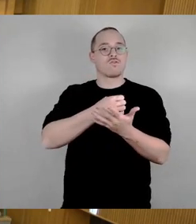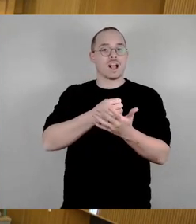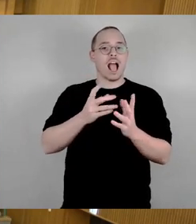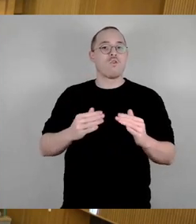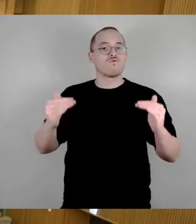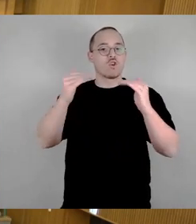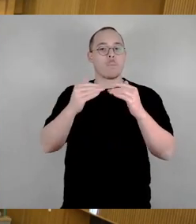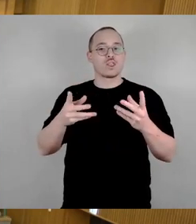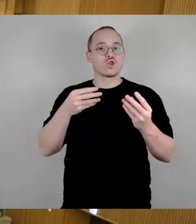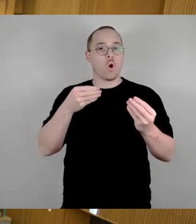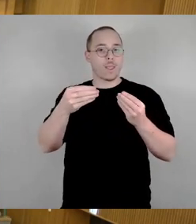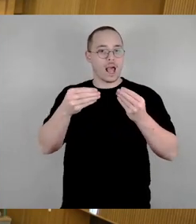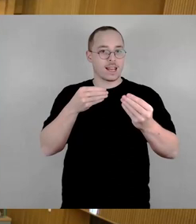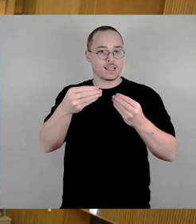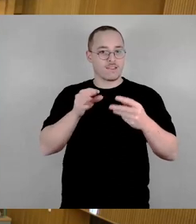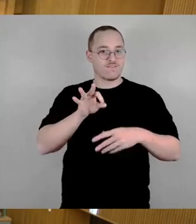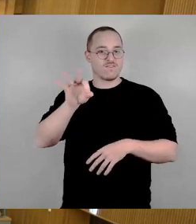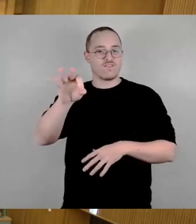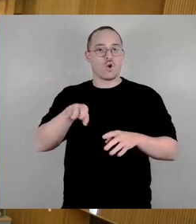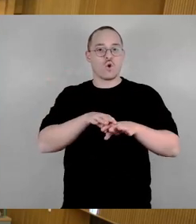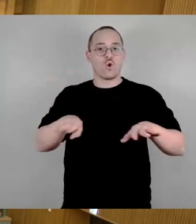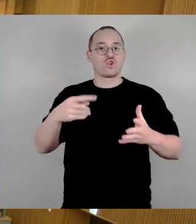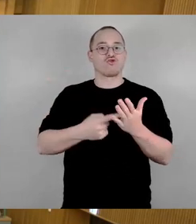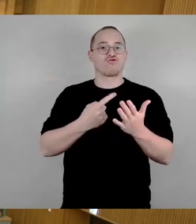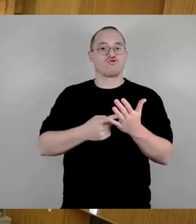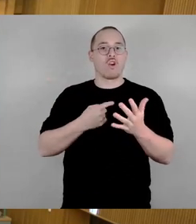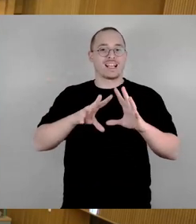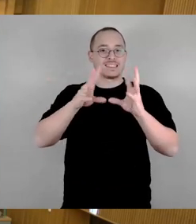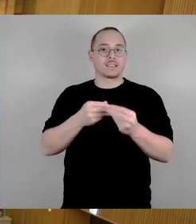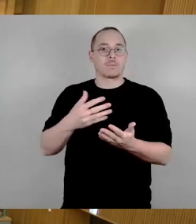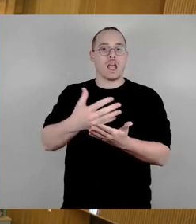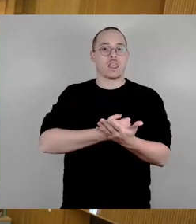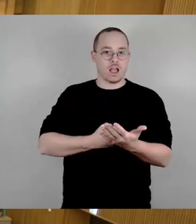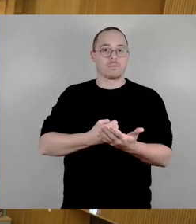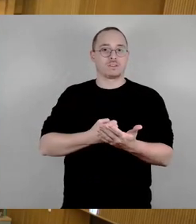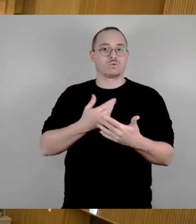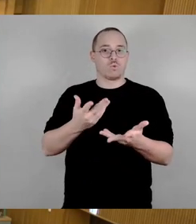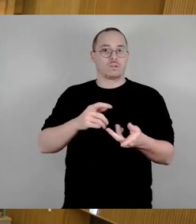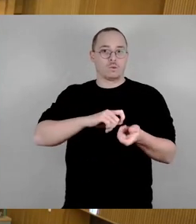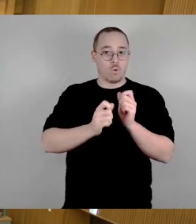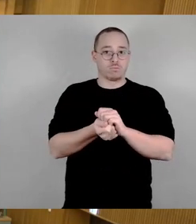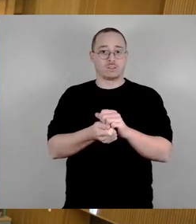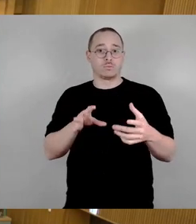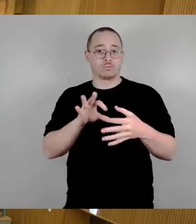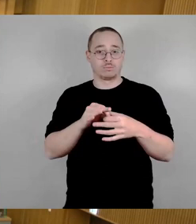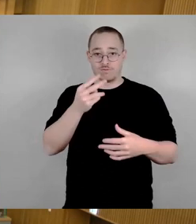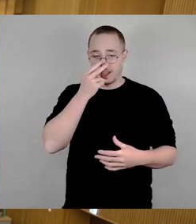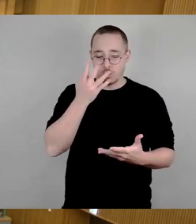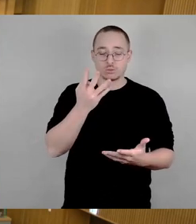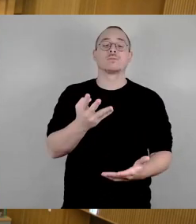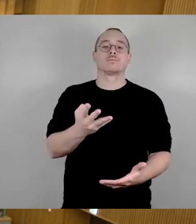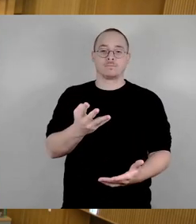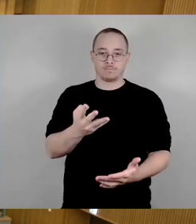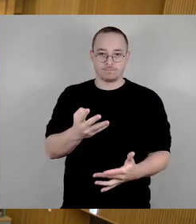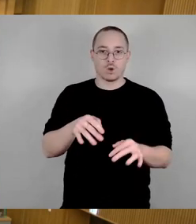Hier ist Einreicher die CDU-Fraktion, die zunächst starten kann. Danach haben wir einen Ergänzungsantrag der